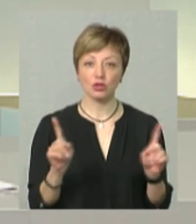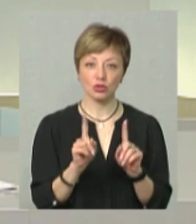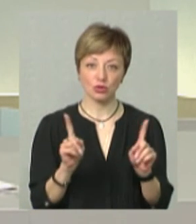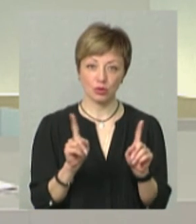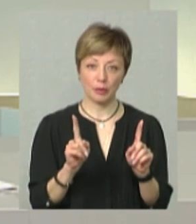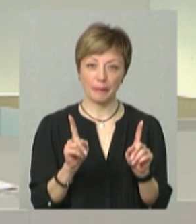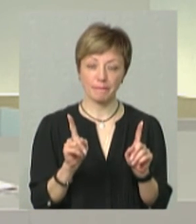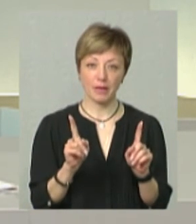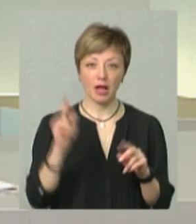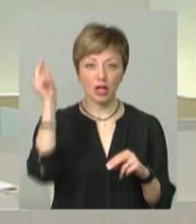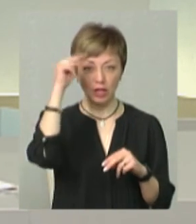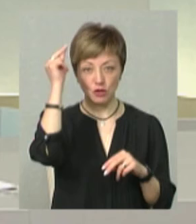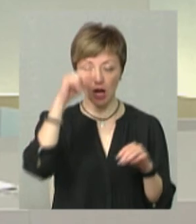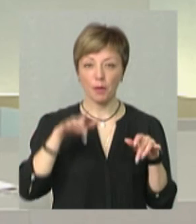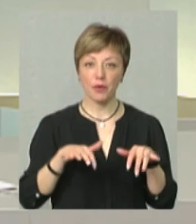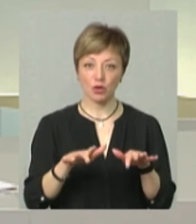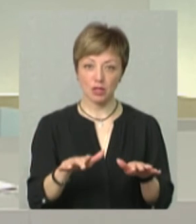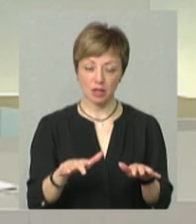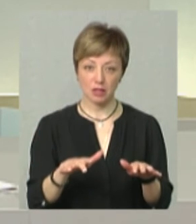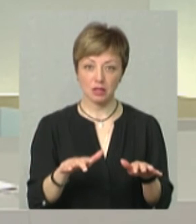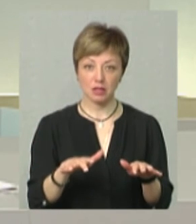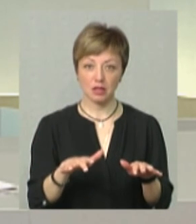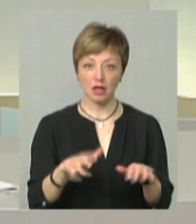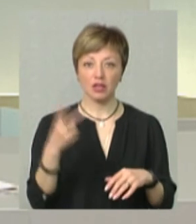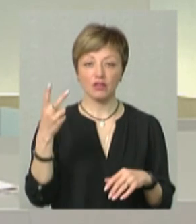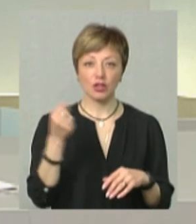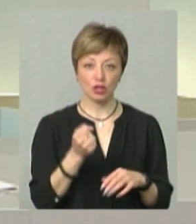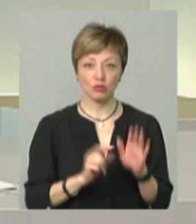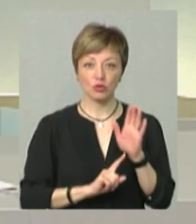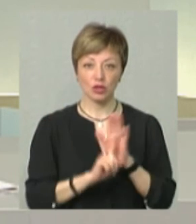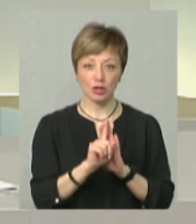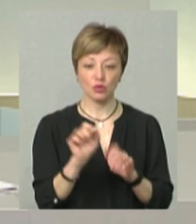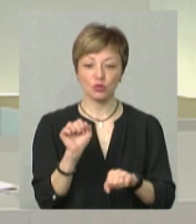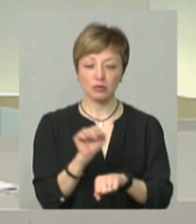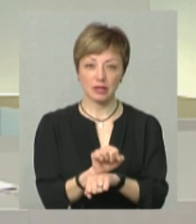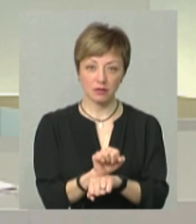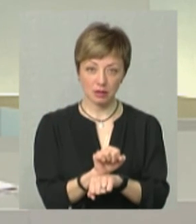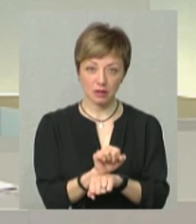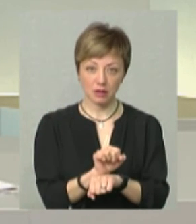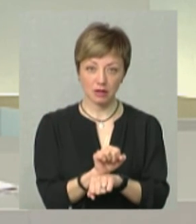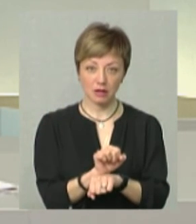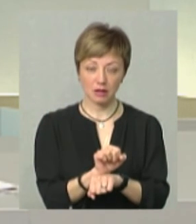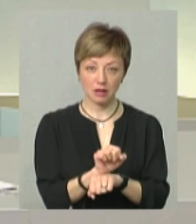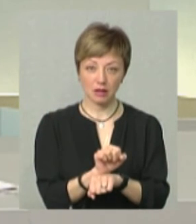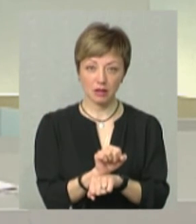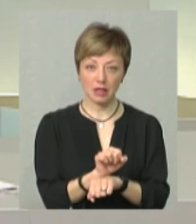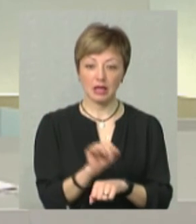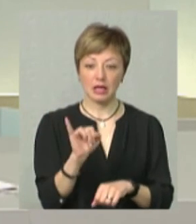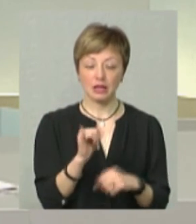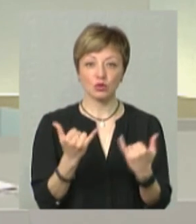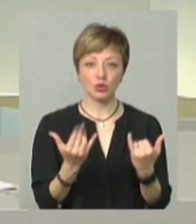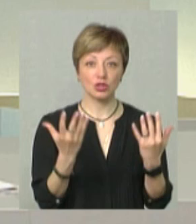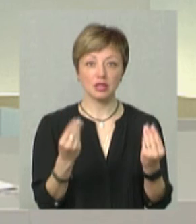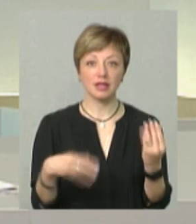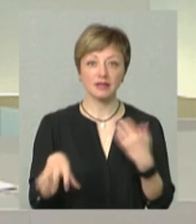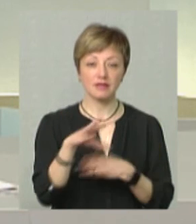що навчальний процес на два тижні спочатку зупинився, і на сьогоднішній